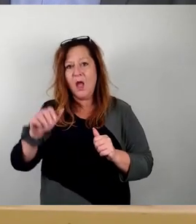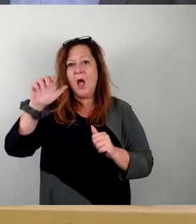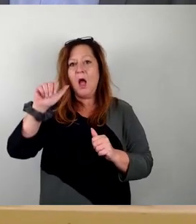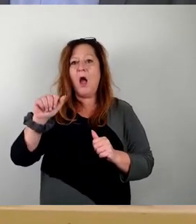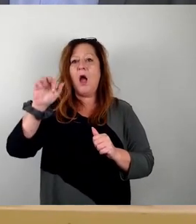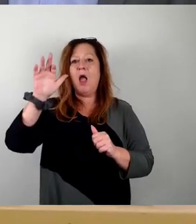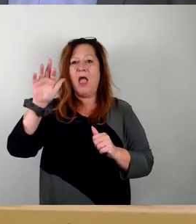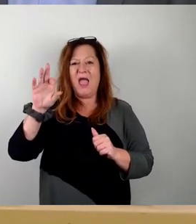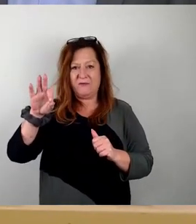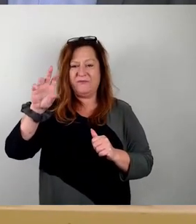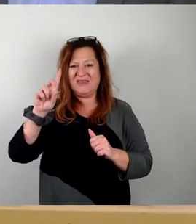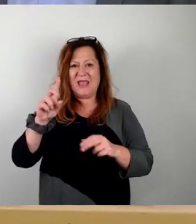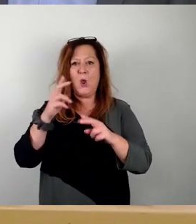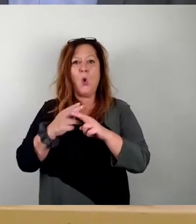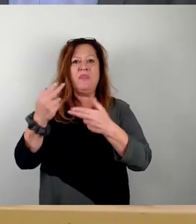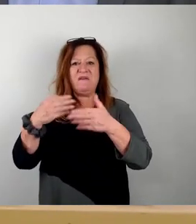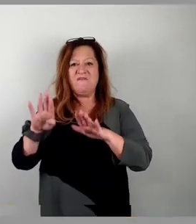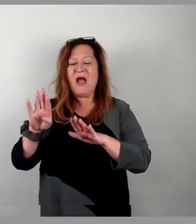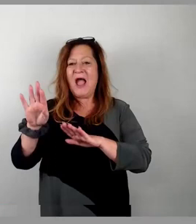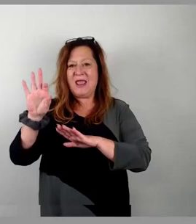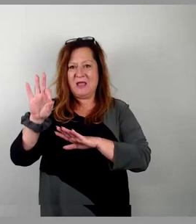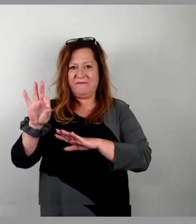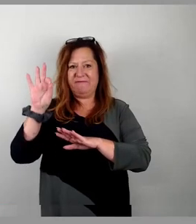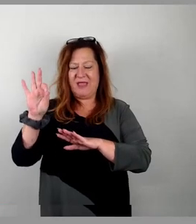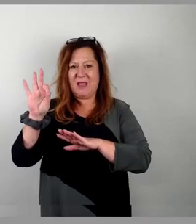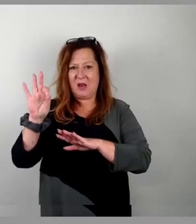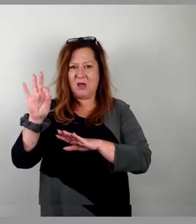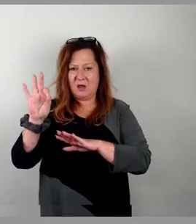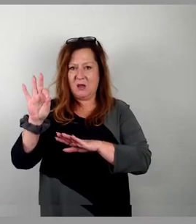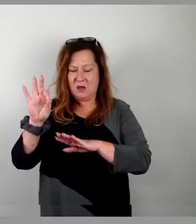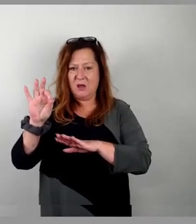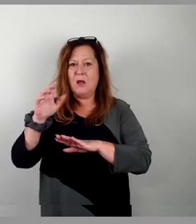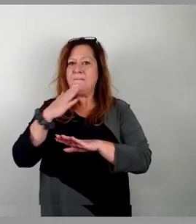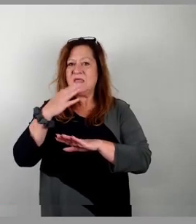Abstimmung. Wer dem folgen möchte, den bitte ich jetzt um das Stimmzeichen.